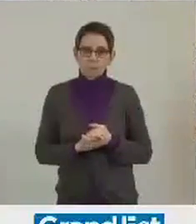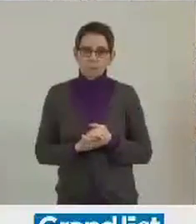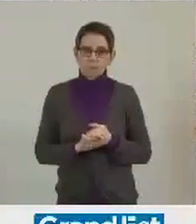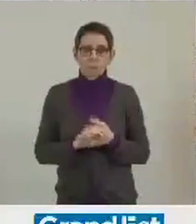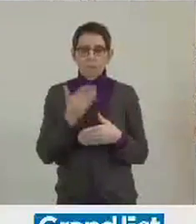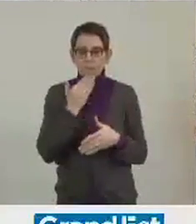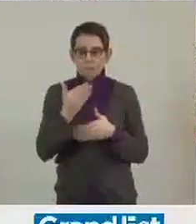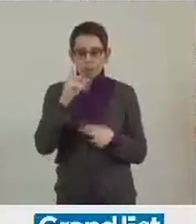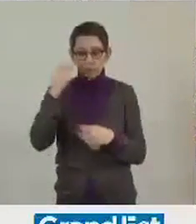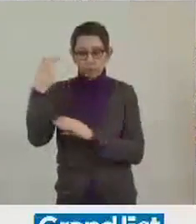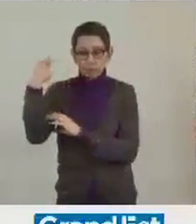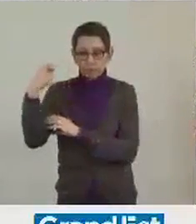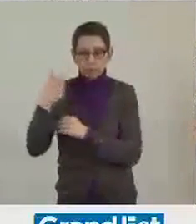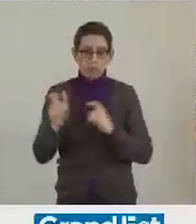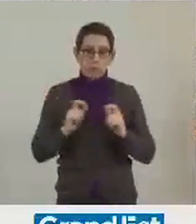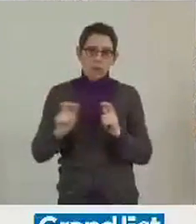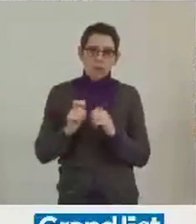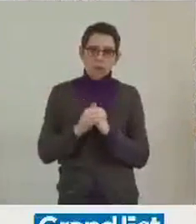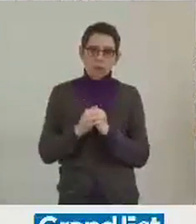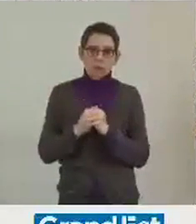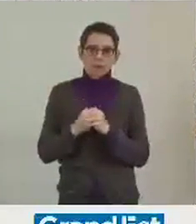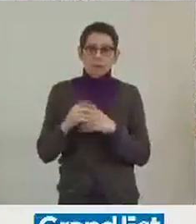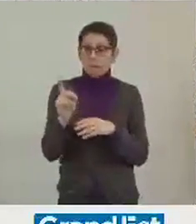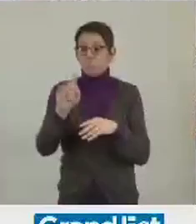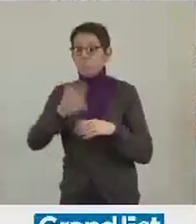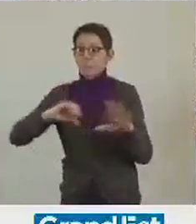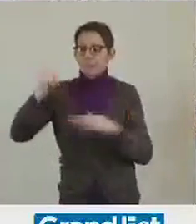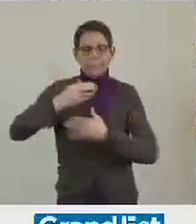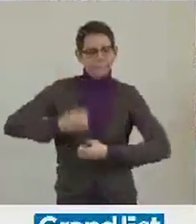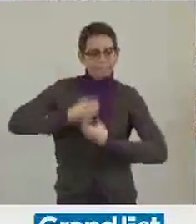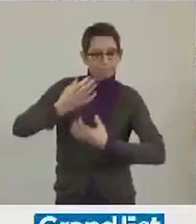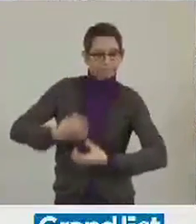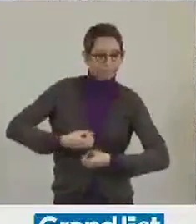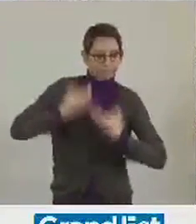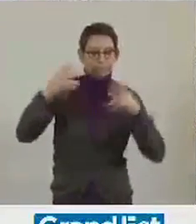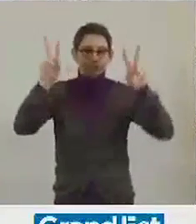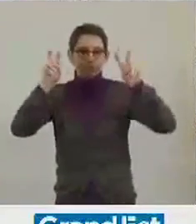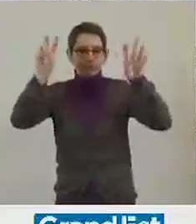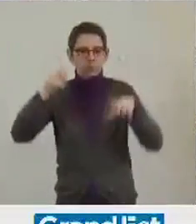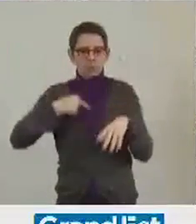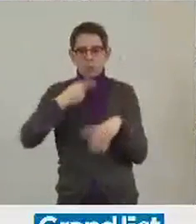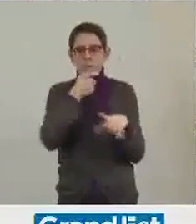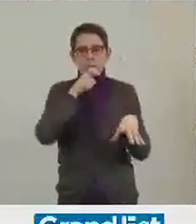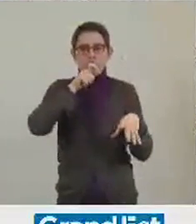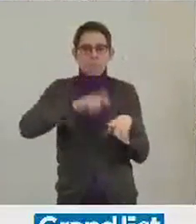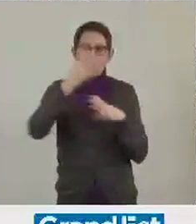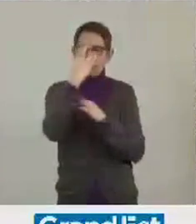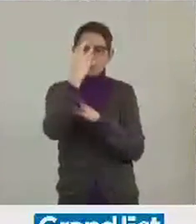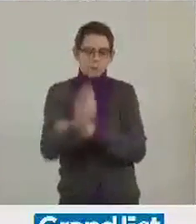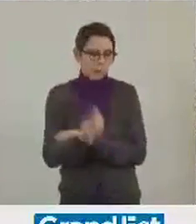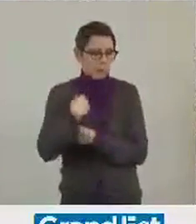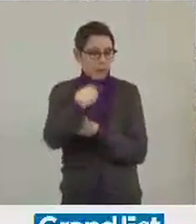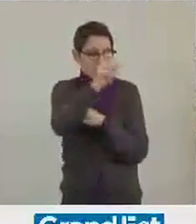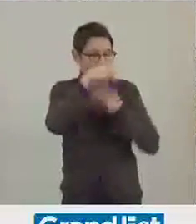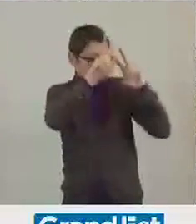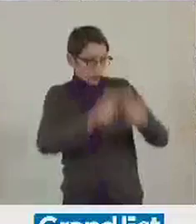Merci Monsieur le Président, chers collègues, puisque chacun y va de sa petite maxime, moi j'ai repris un bon mot du général de Gaulle qui disait des chercheurs qui cherchent